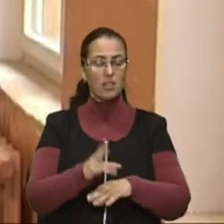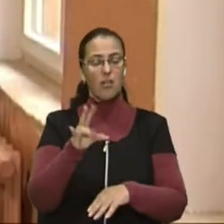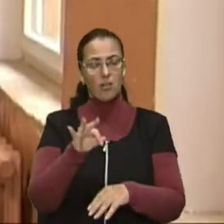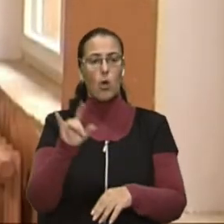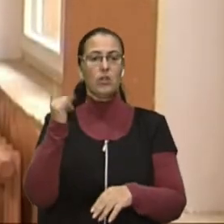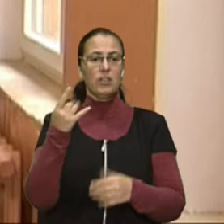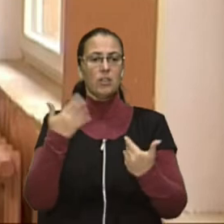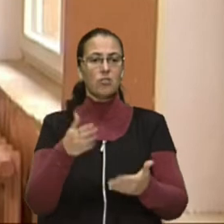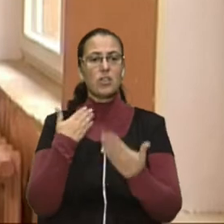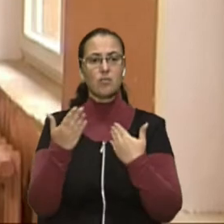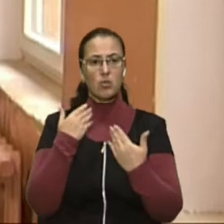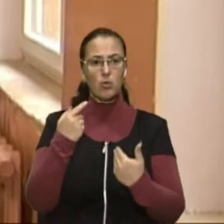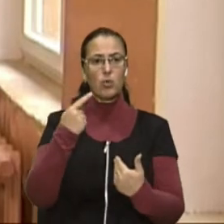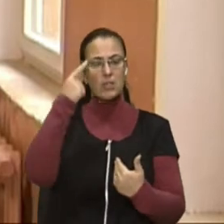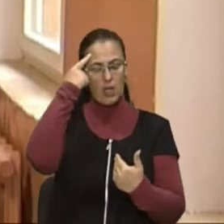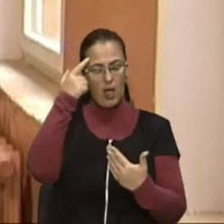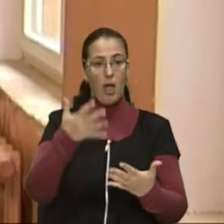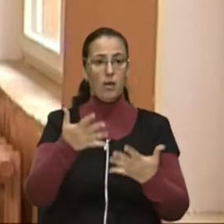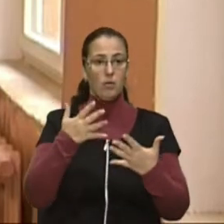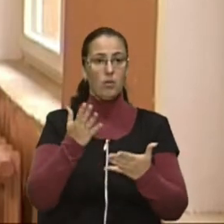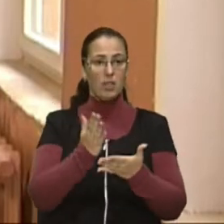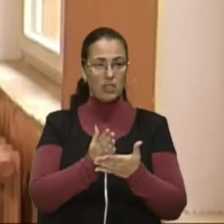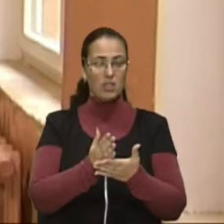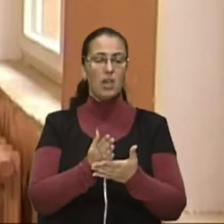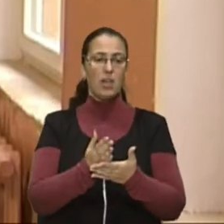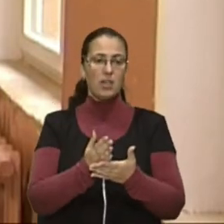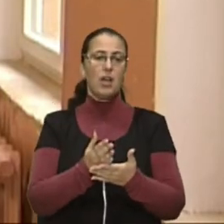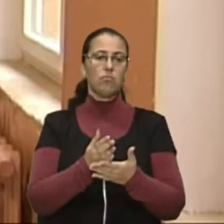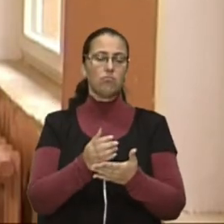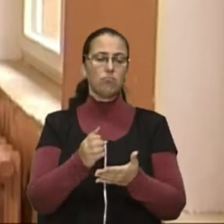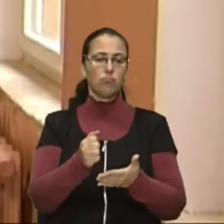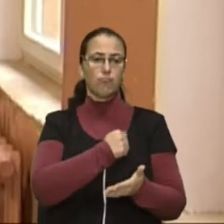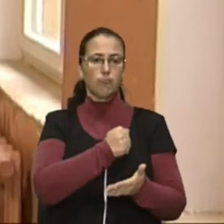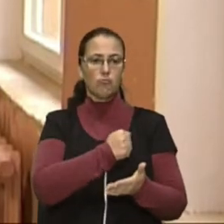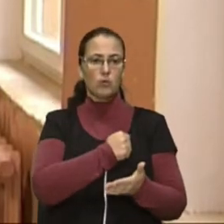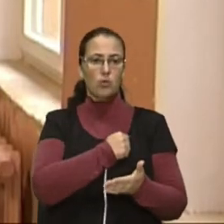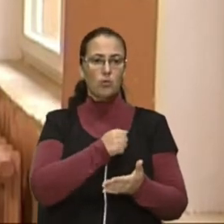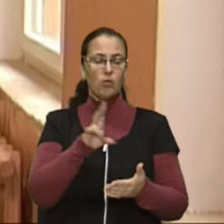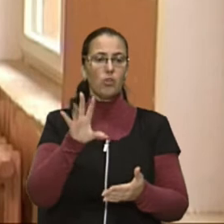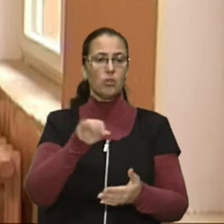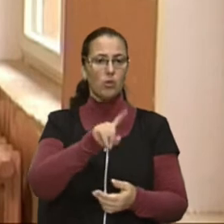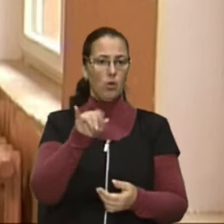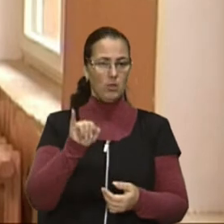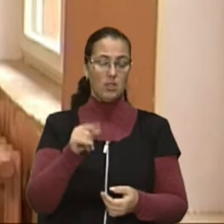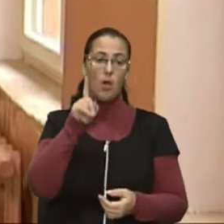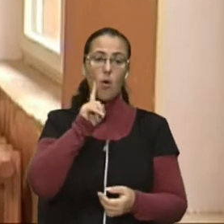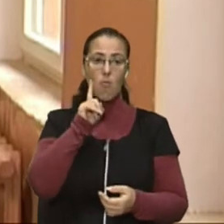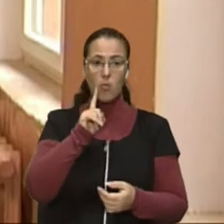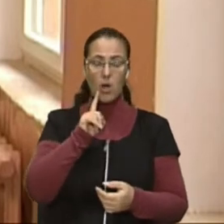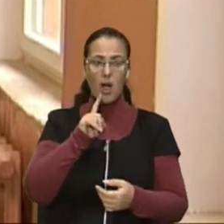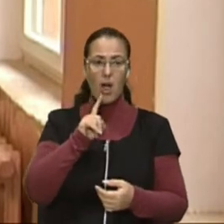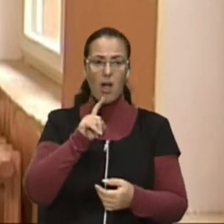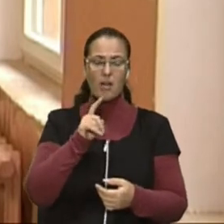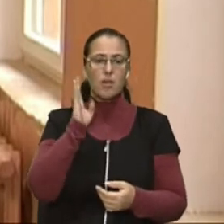є в свідомості. Ніжка є тепла, пульсація є на цей момент присутня. Поки що прогнозів по кінцівці